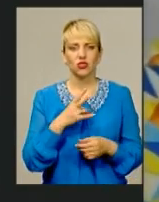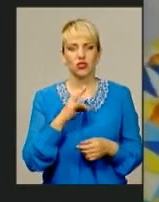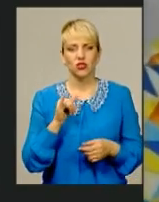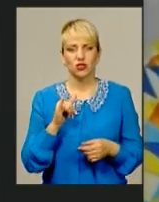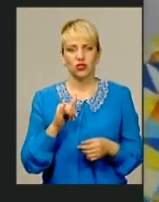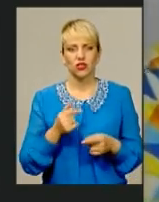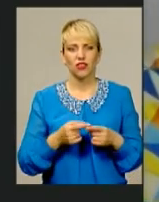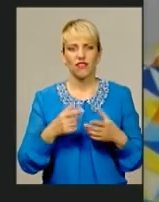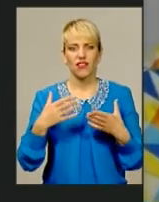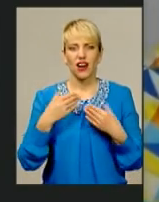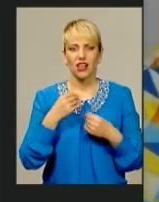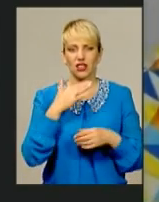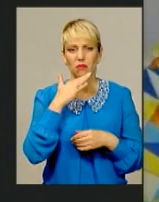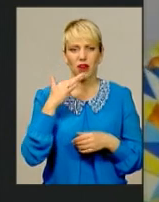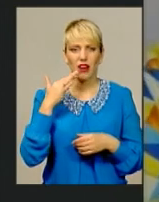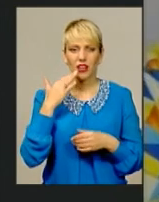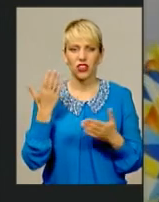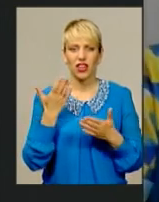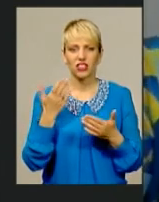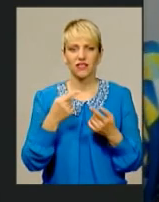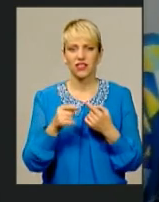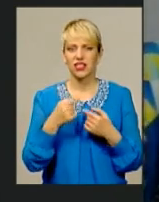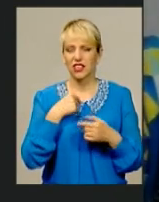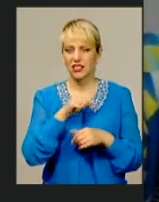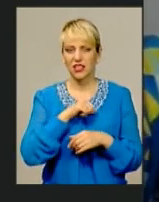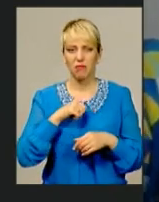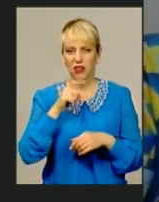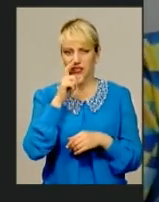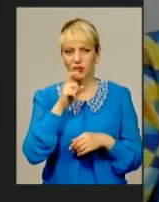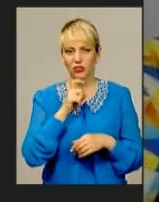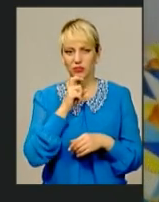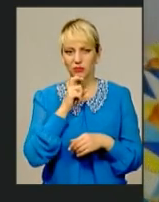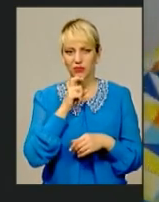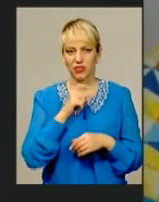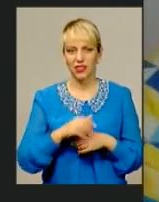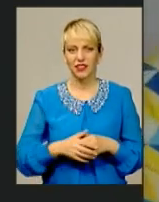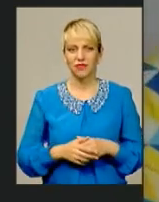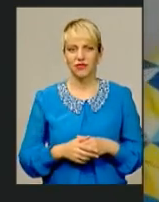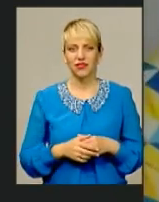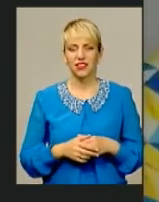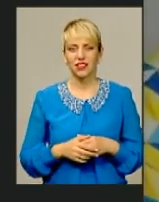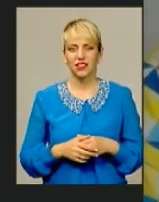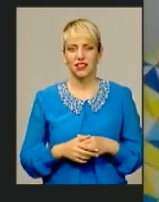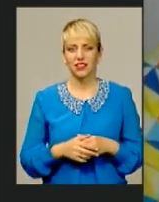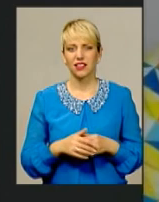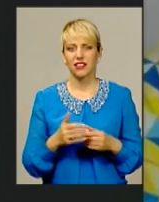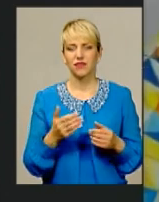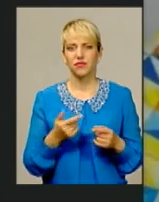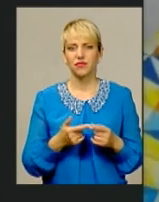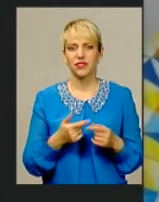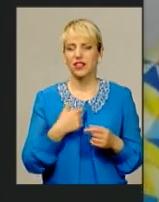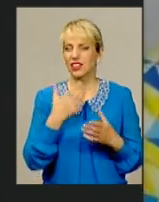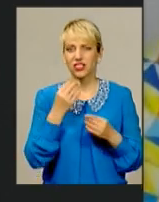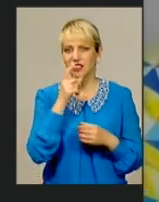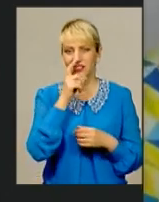враження дуже багато. А чим відрізняти, я ще не зрозуміла. Я ще, взагалі, ще не зрозуміла, що на Олімпійських іграх для мене